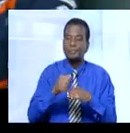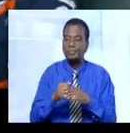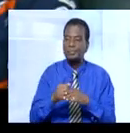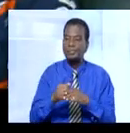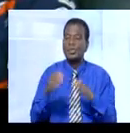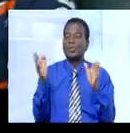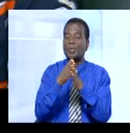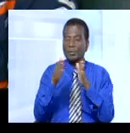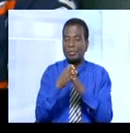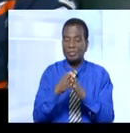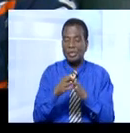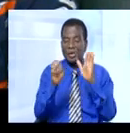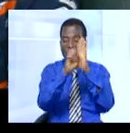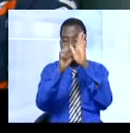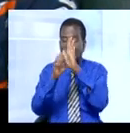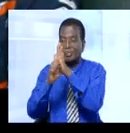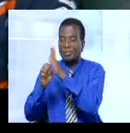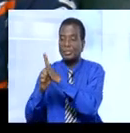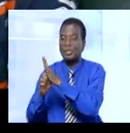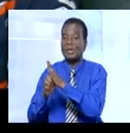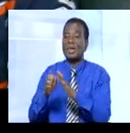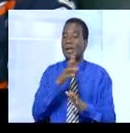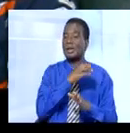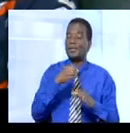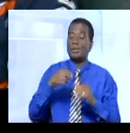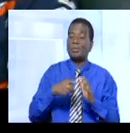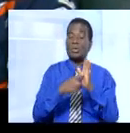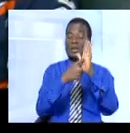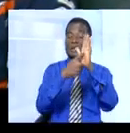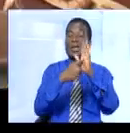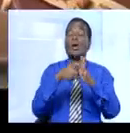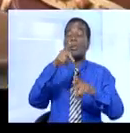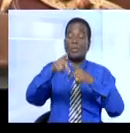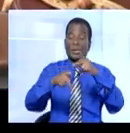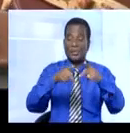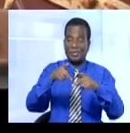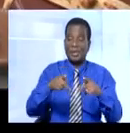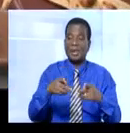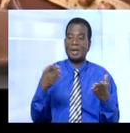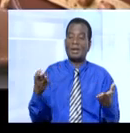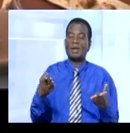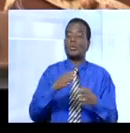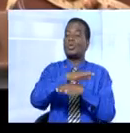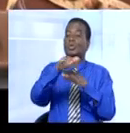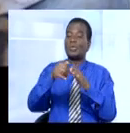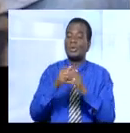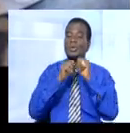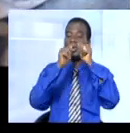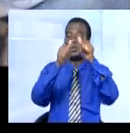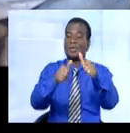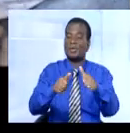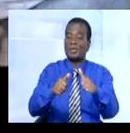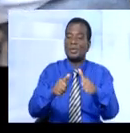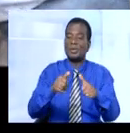et gala vont meubler le MIVA 2014 qui se tient du 7 au 13 avril prochain. À la clé, la récompense du